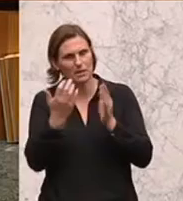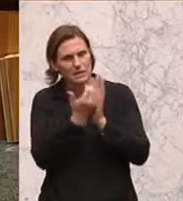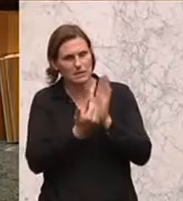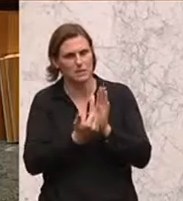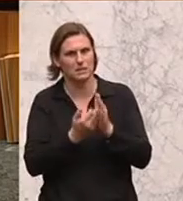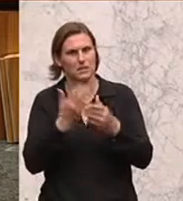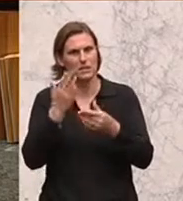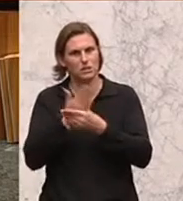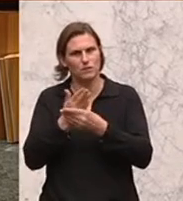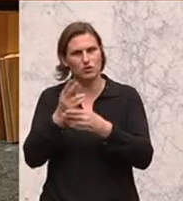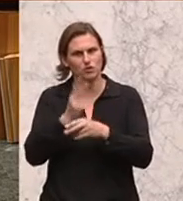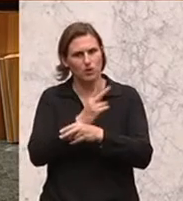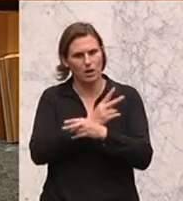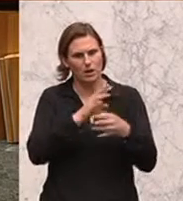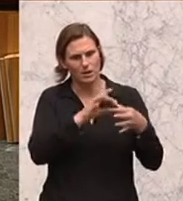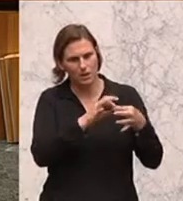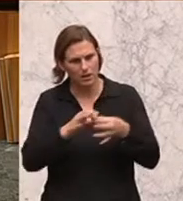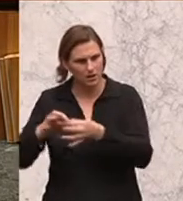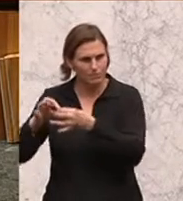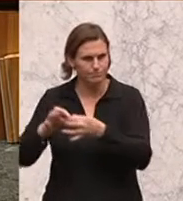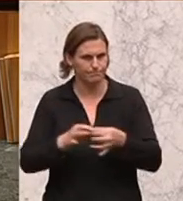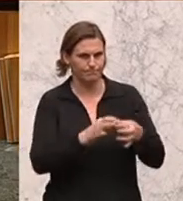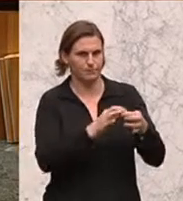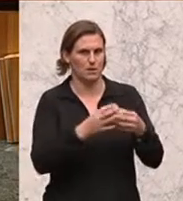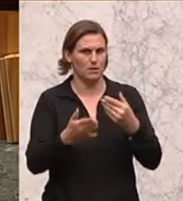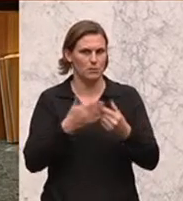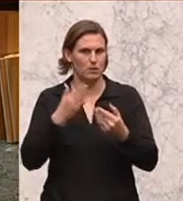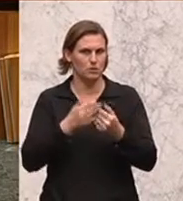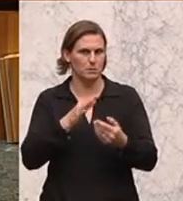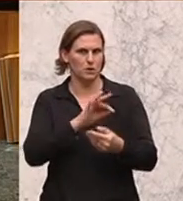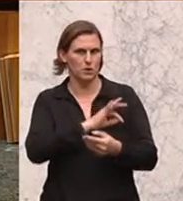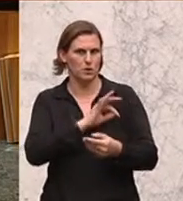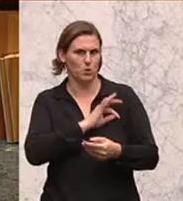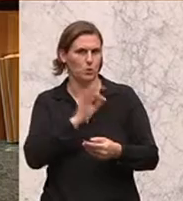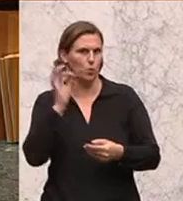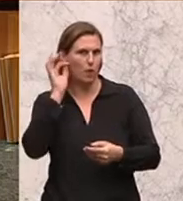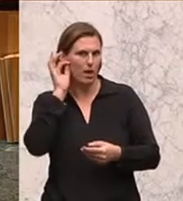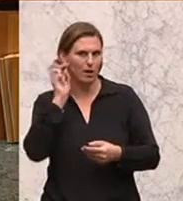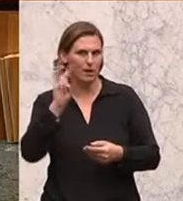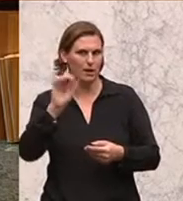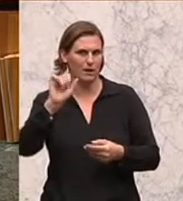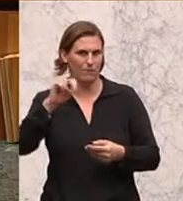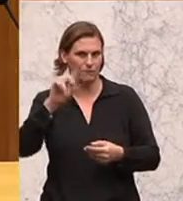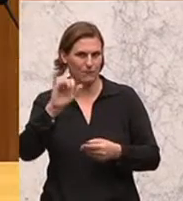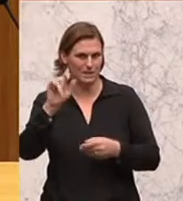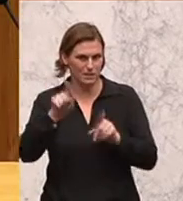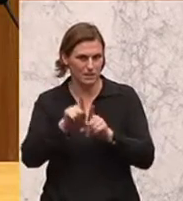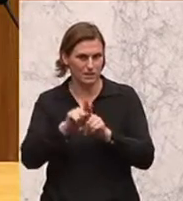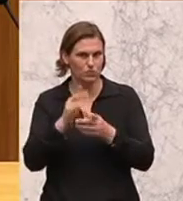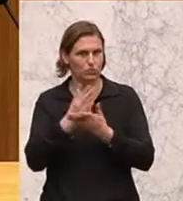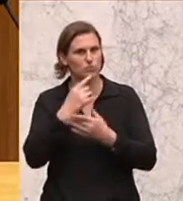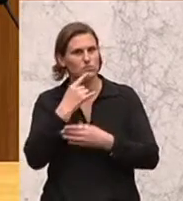zwischenstaatliche Beziehungen anbetrifft. Die Frau Kollegin Winzig hat schon erwähnt, dass es